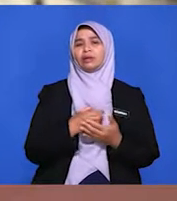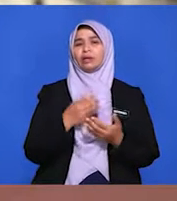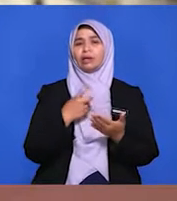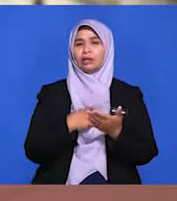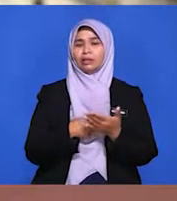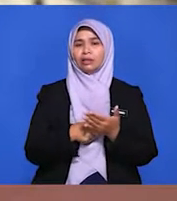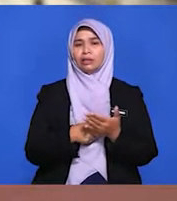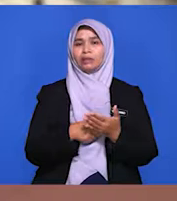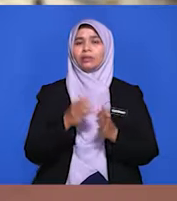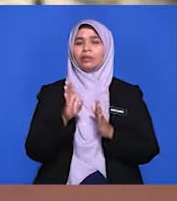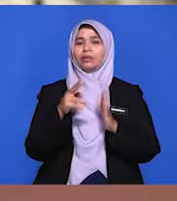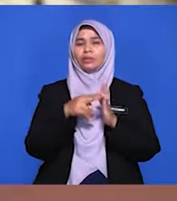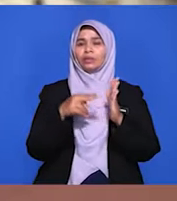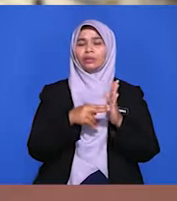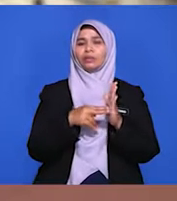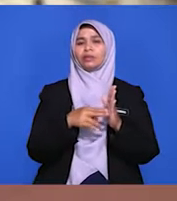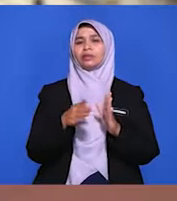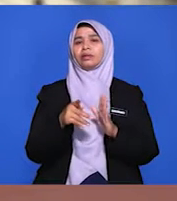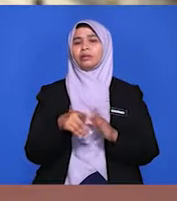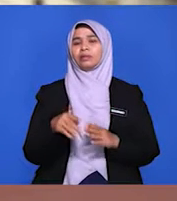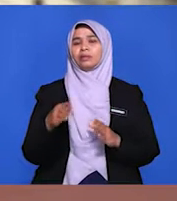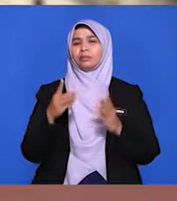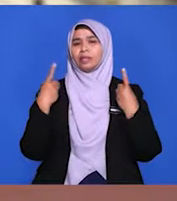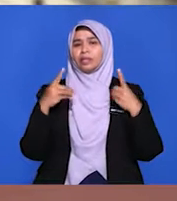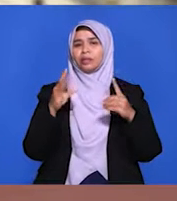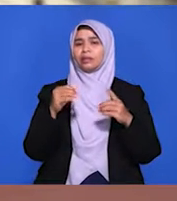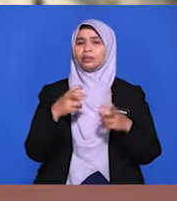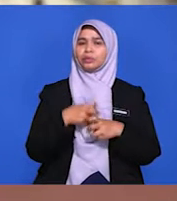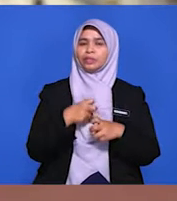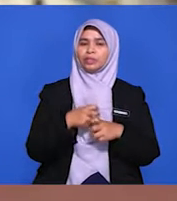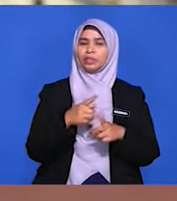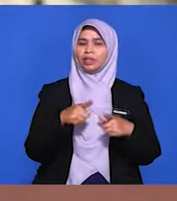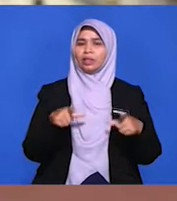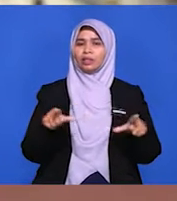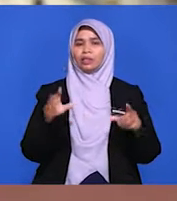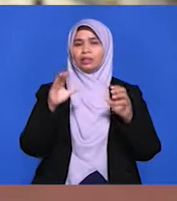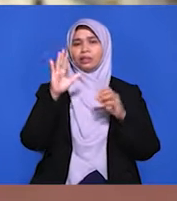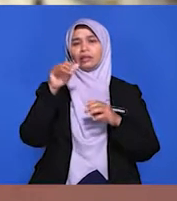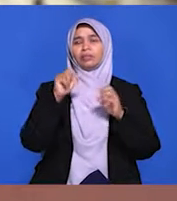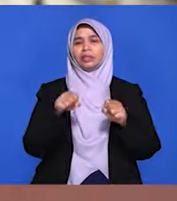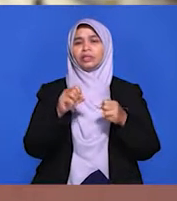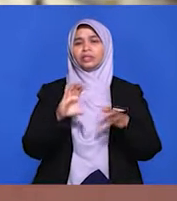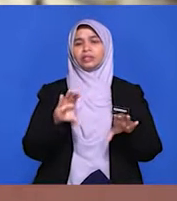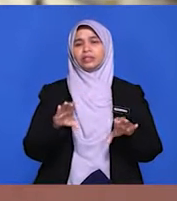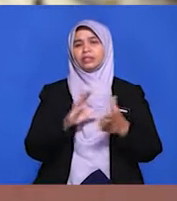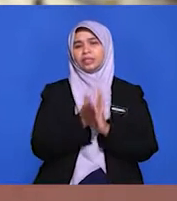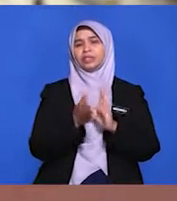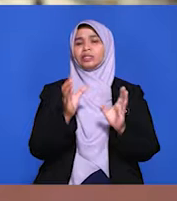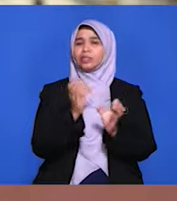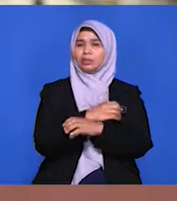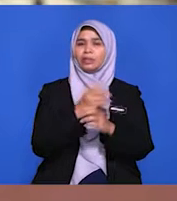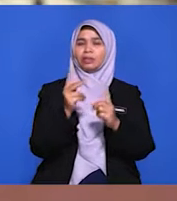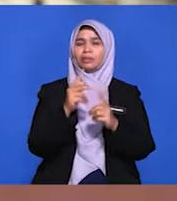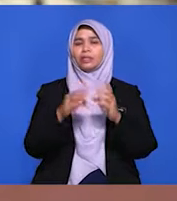lambakkan, peraturan-peraturan perdagangan yang sukar dan lain-lain lagi yang boleh menjadi cabaran kepada negara kita.